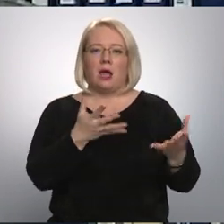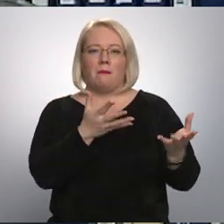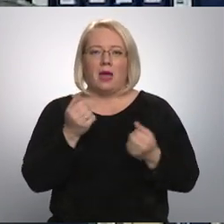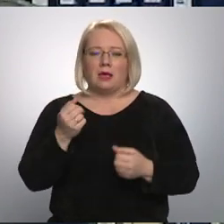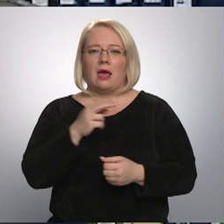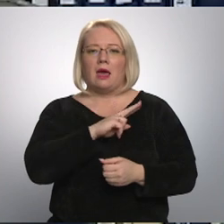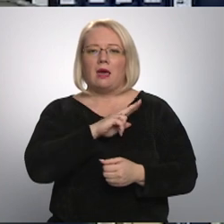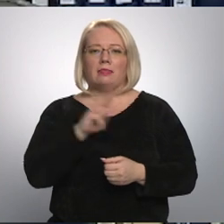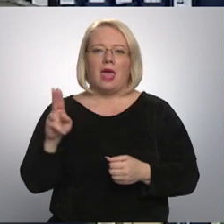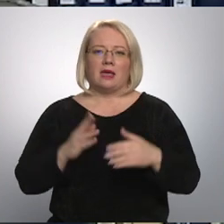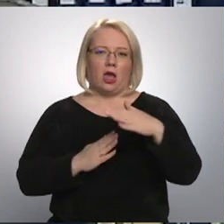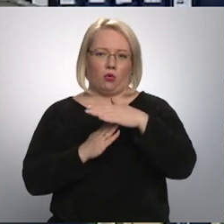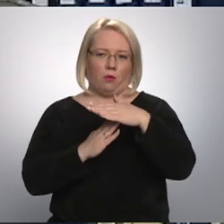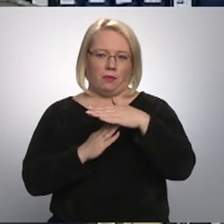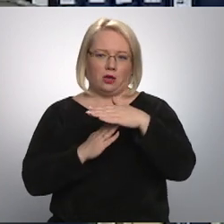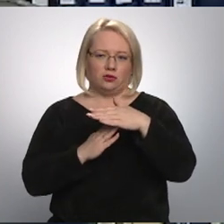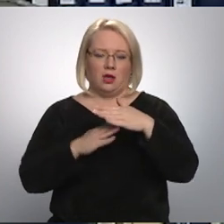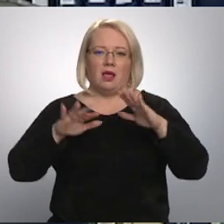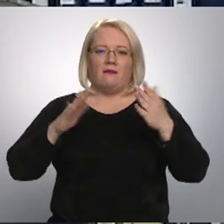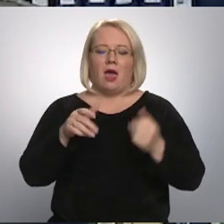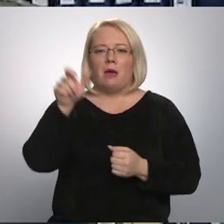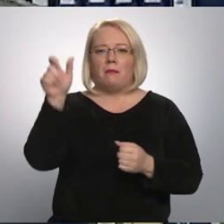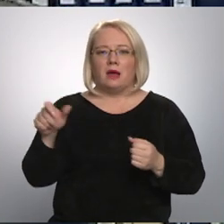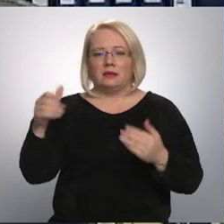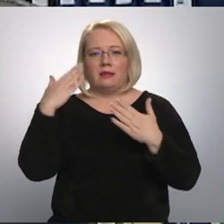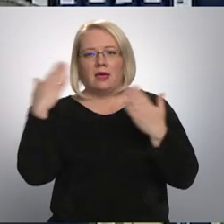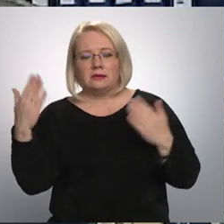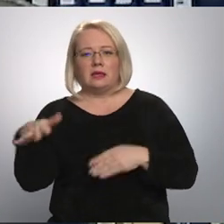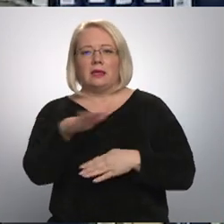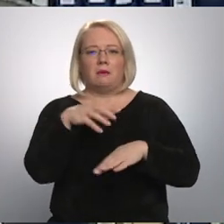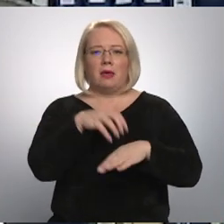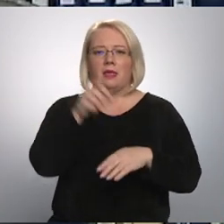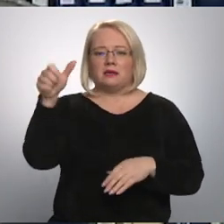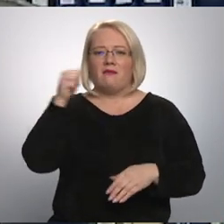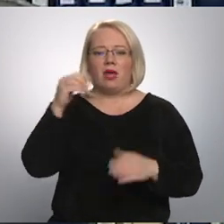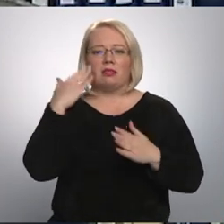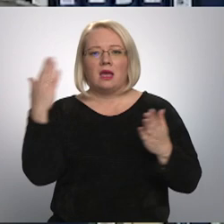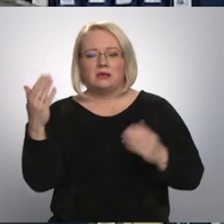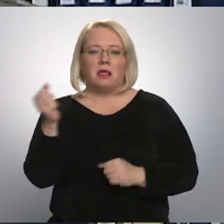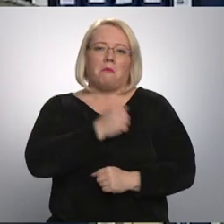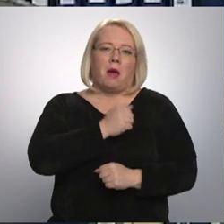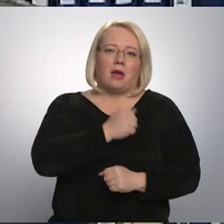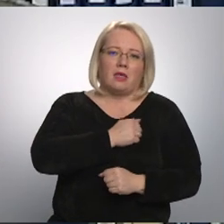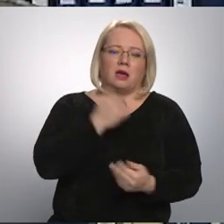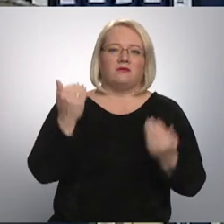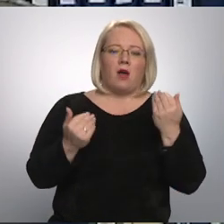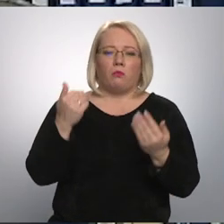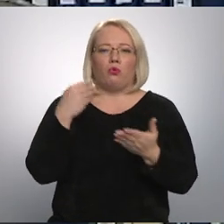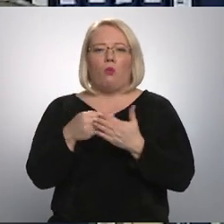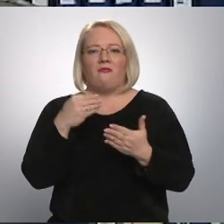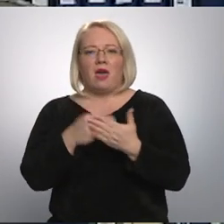neierobežoti. Vai pacienti vēl nezin, ģimenes ārsti vēl baidās tur varbūt novērtēt